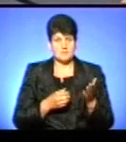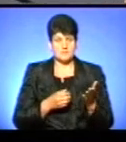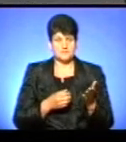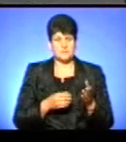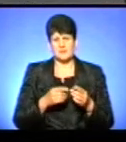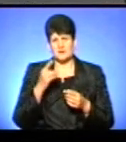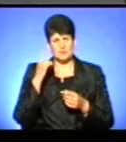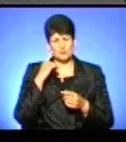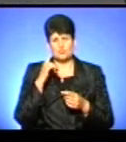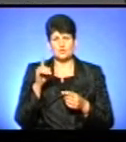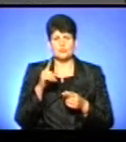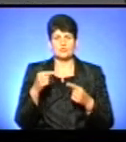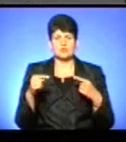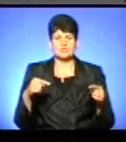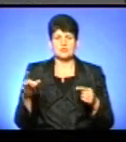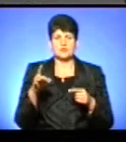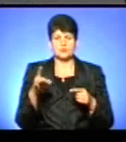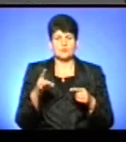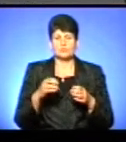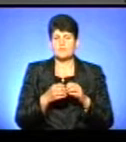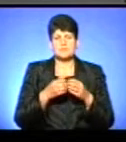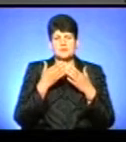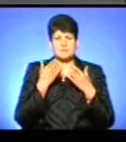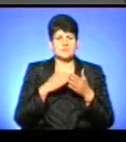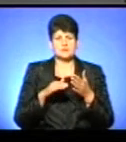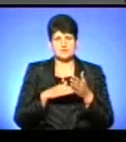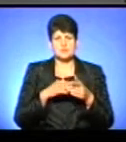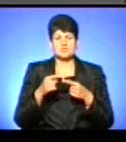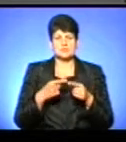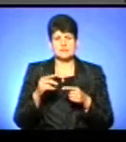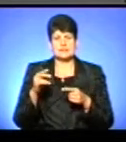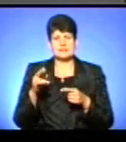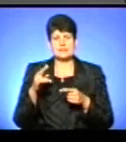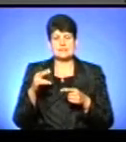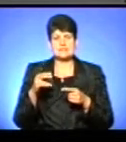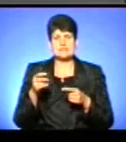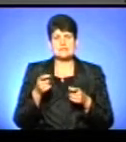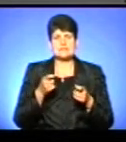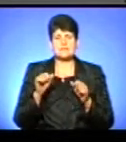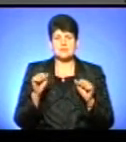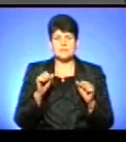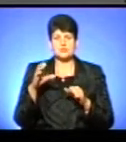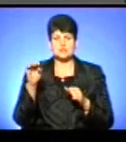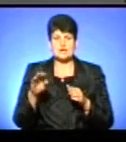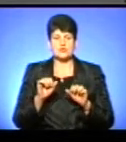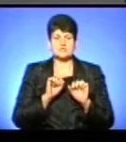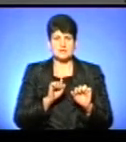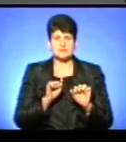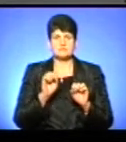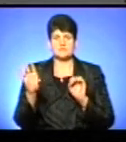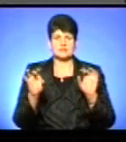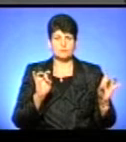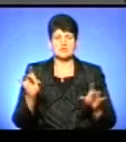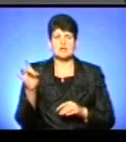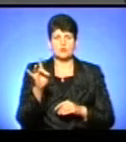Я думаю, що по інших районах це взагалі проблеми немає, тому що через департамент соціального захисту ми ці заяви передамо на районні